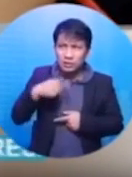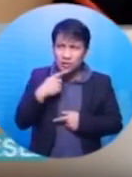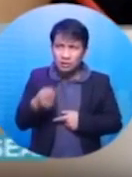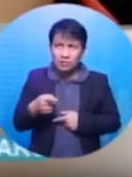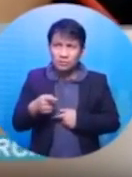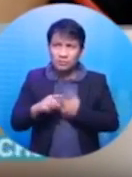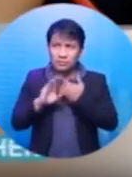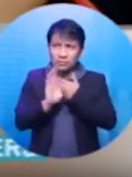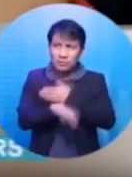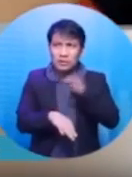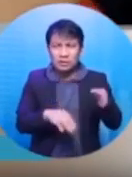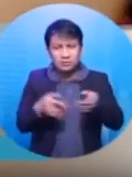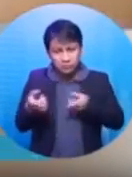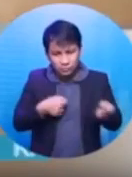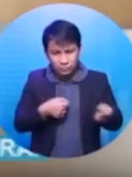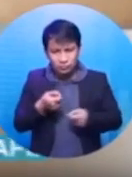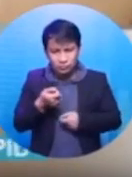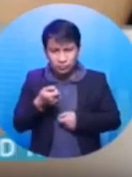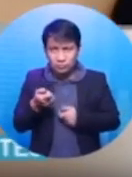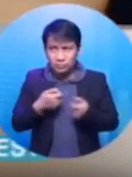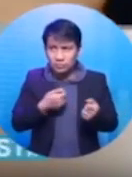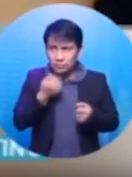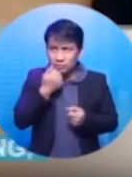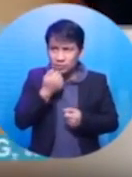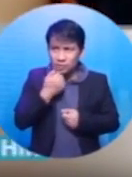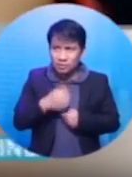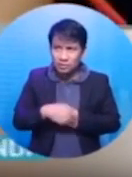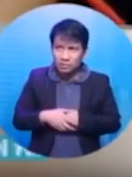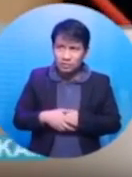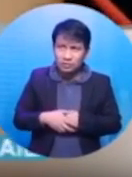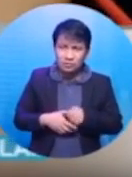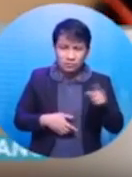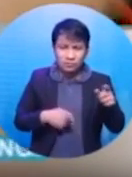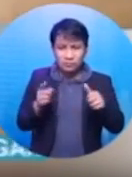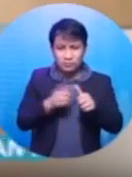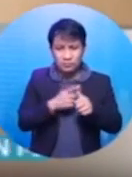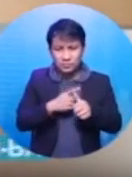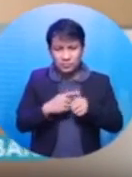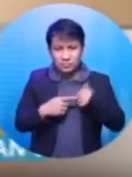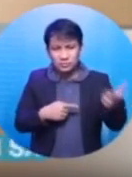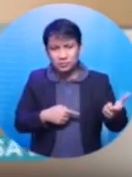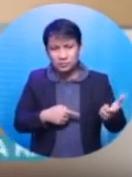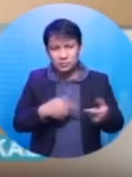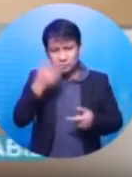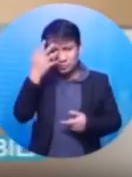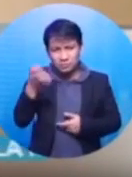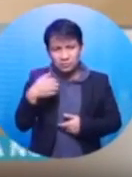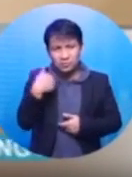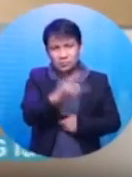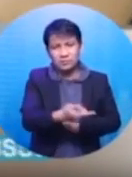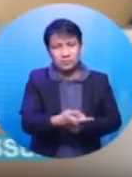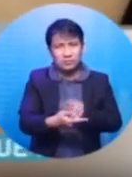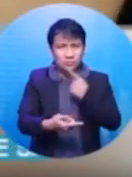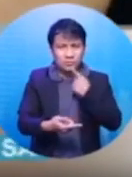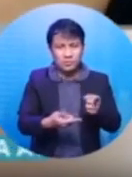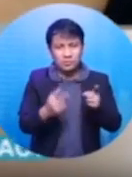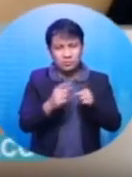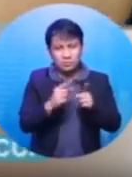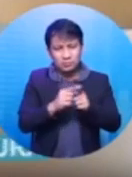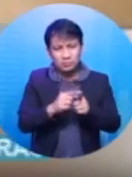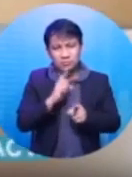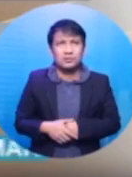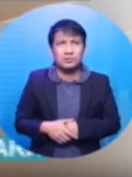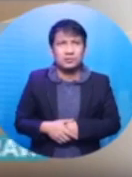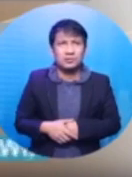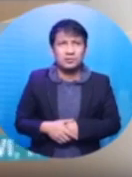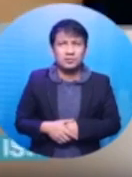Bilang balik lang po yun sa mga sinabi niya sa akin. Siya po nang kumpisa lahat, nag-alit na po ako, kaya po sinabihan ko na rin po siya